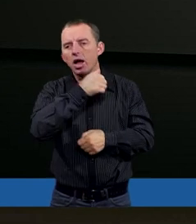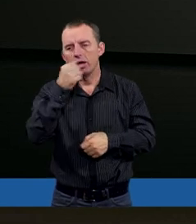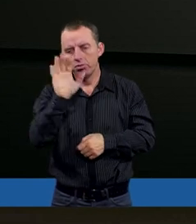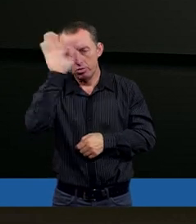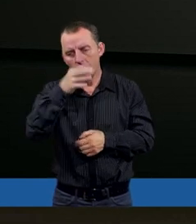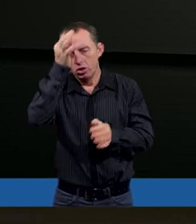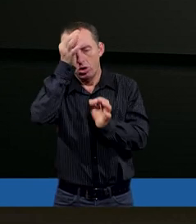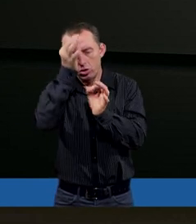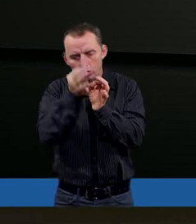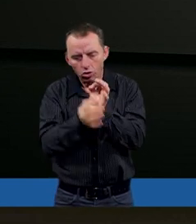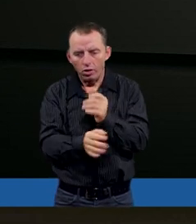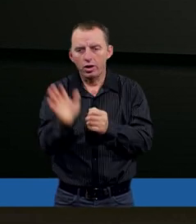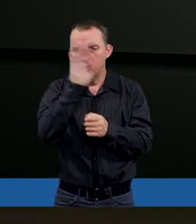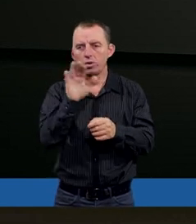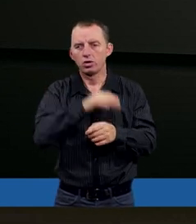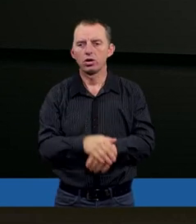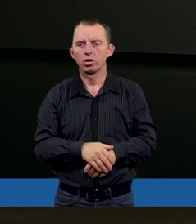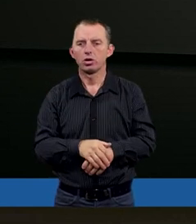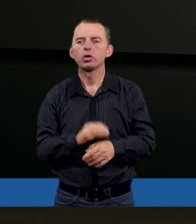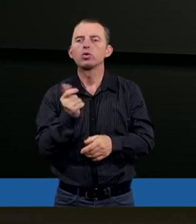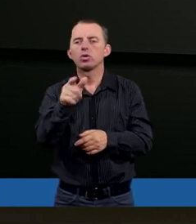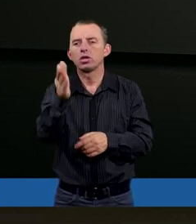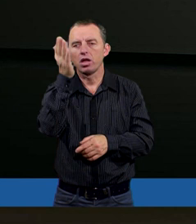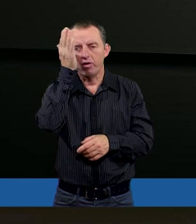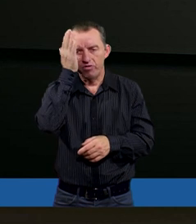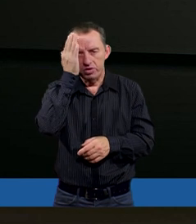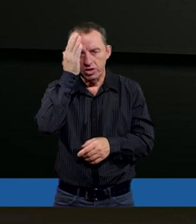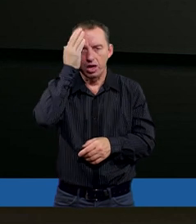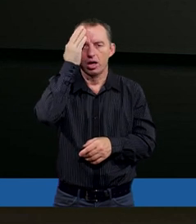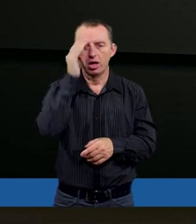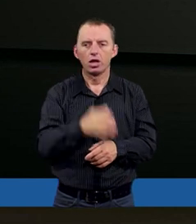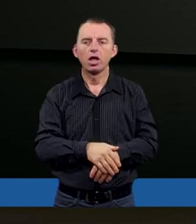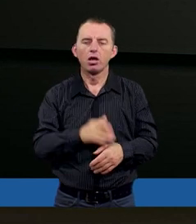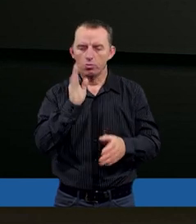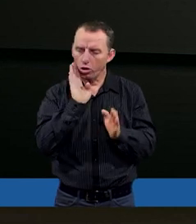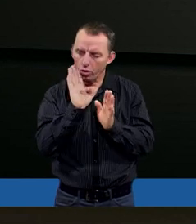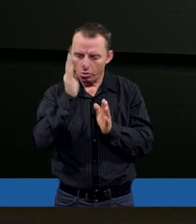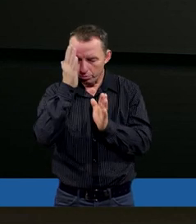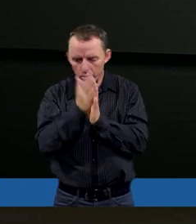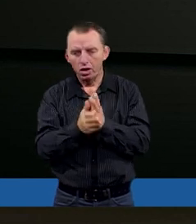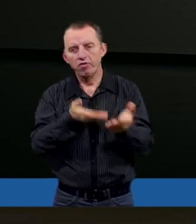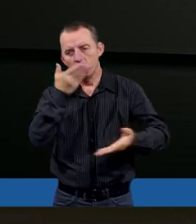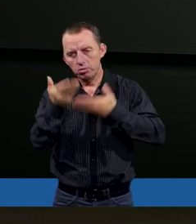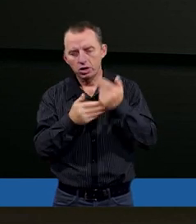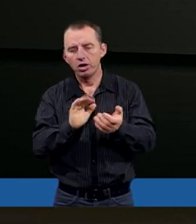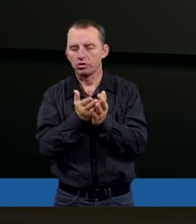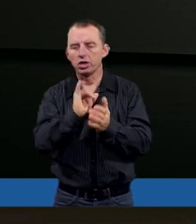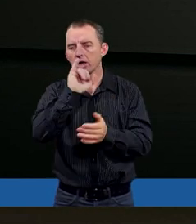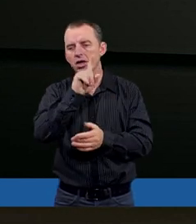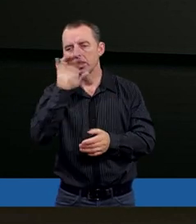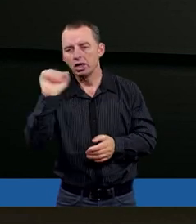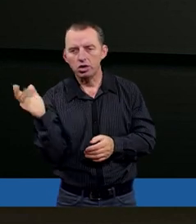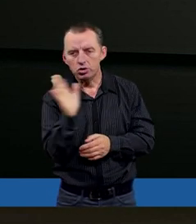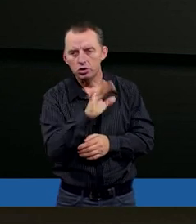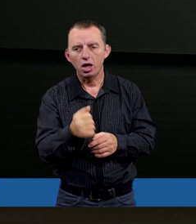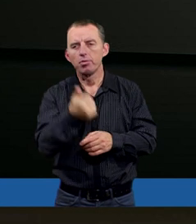zbadać doskonałość wszechmocnego, wyższa jest. Cóż ty wiesz? Podobne przecież wypowiedzi są i w księdze Izajasza, i w